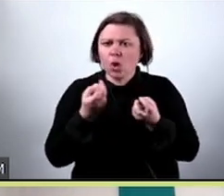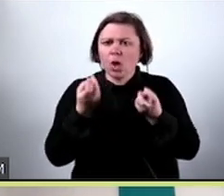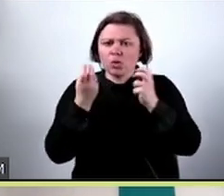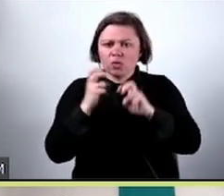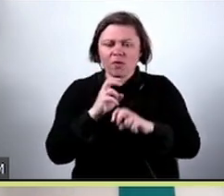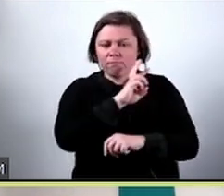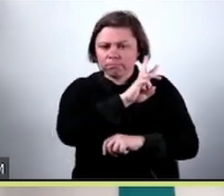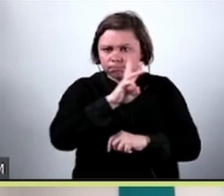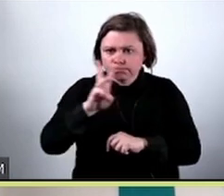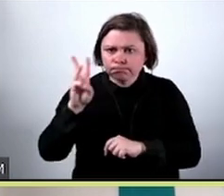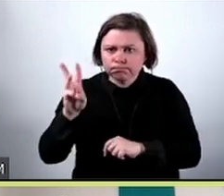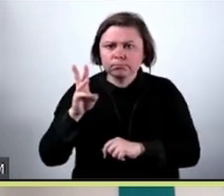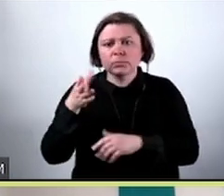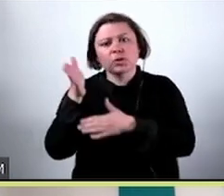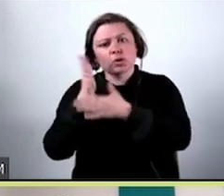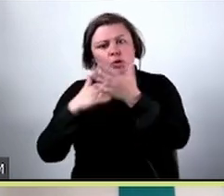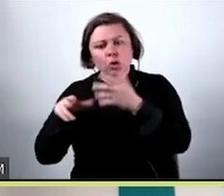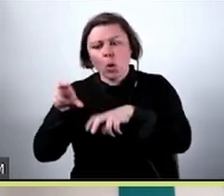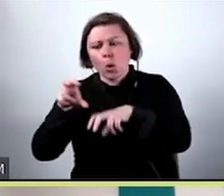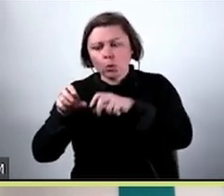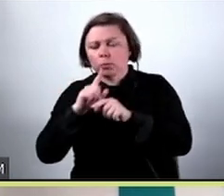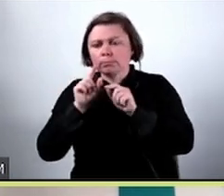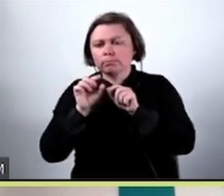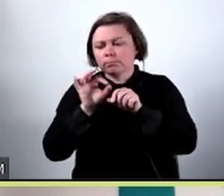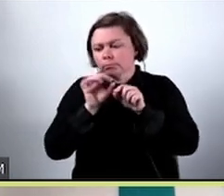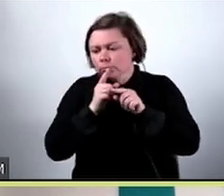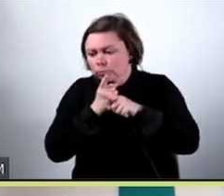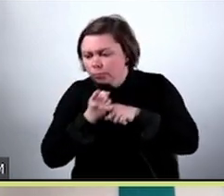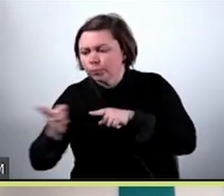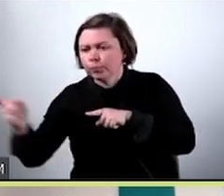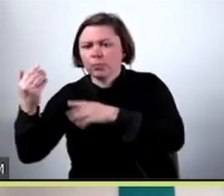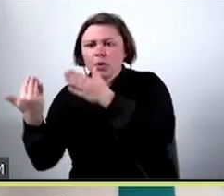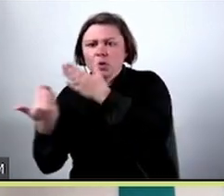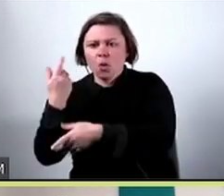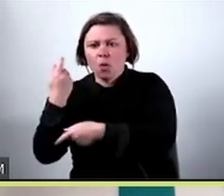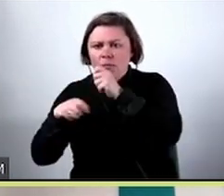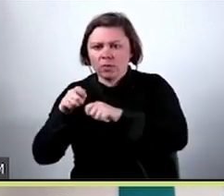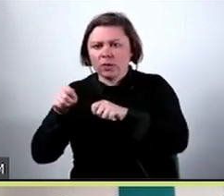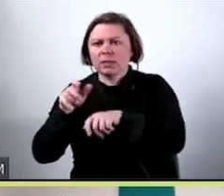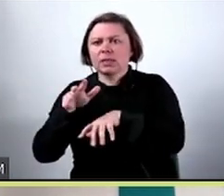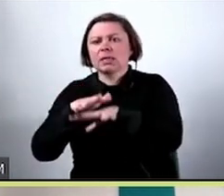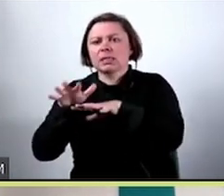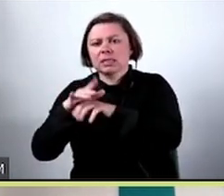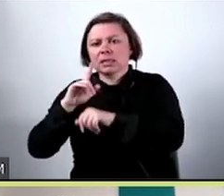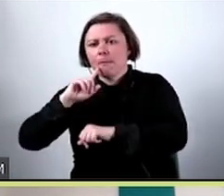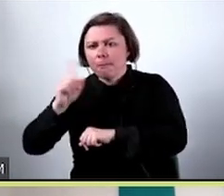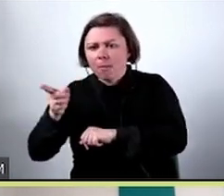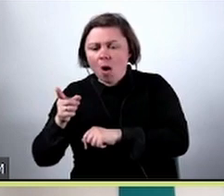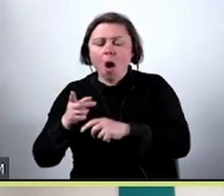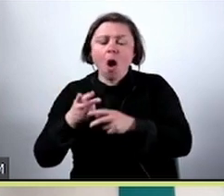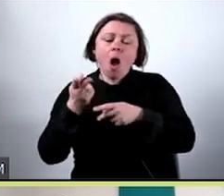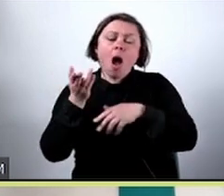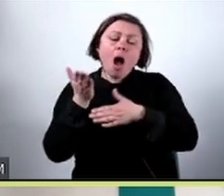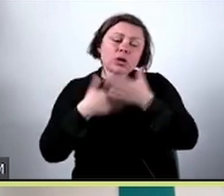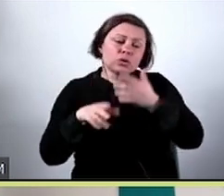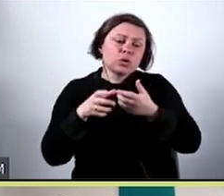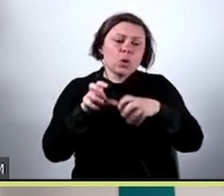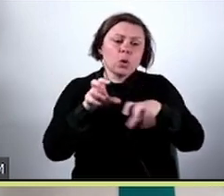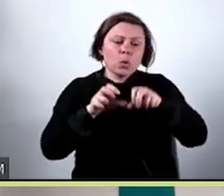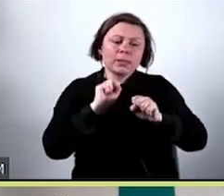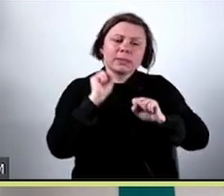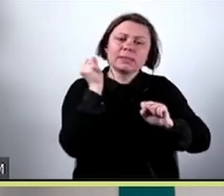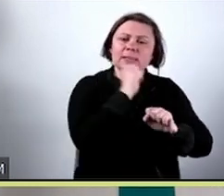stronę, która część ruchu przekierowuje na nowe rozwiązanie z systemem rekomendacyjnym, a część ruchu na stare